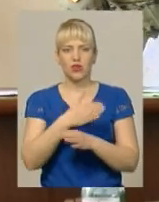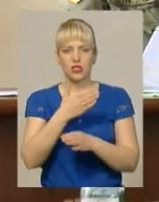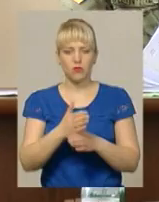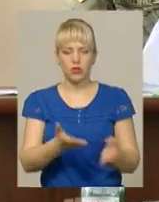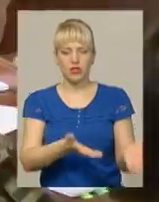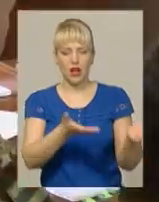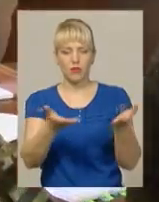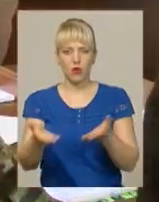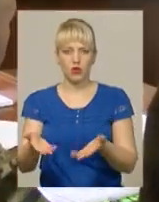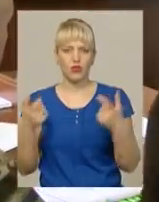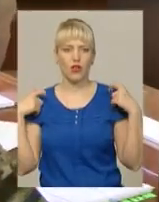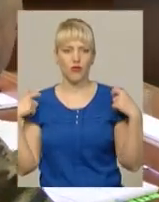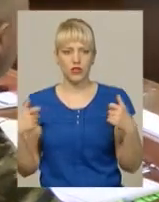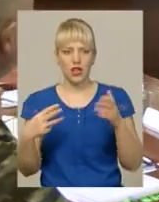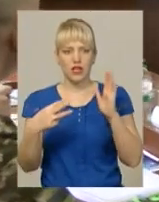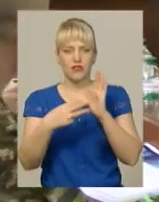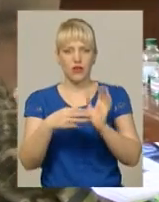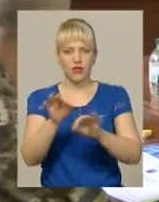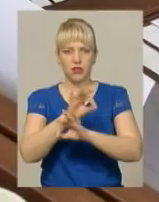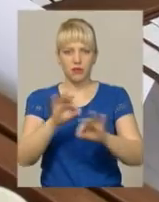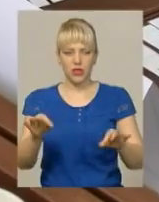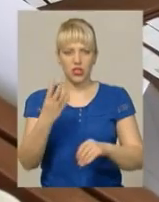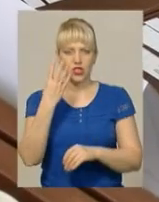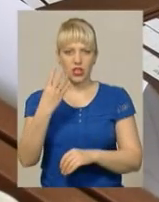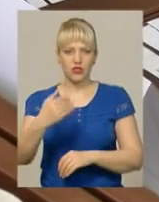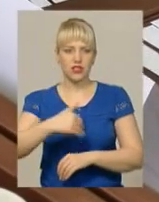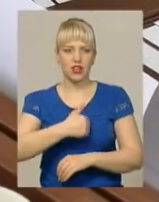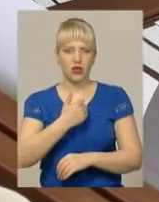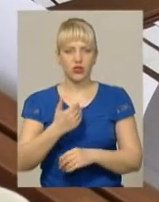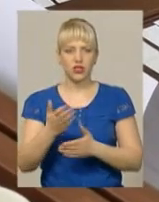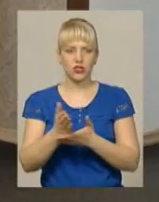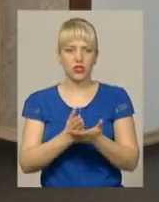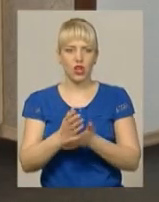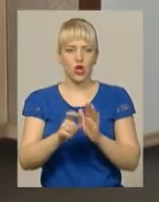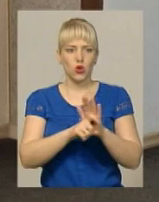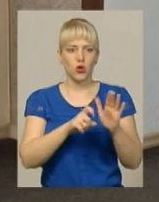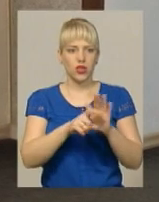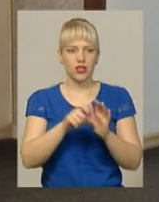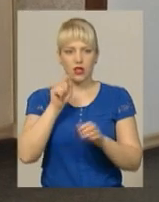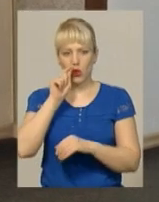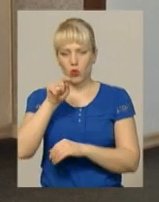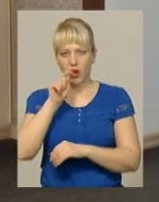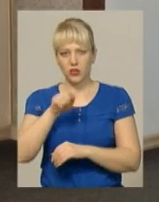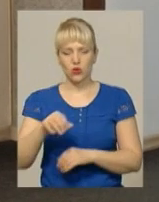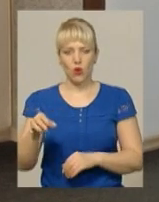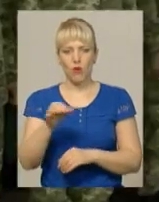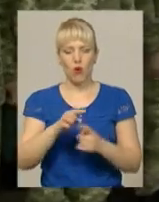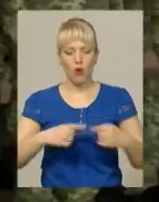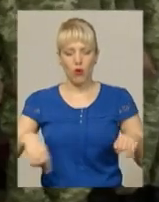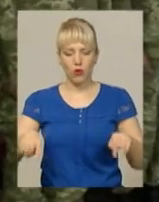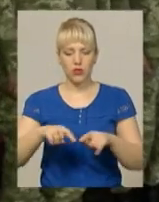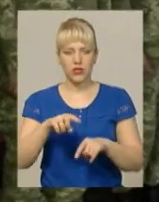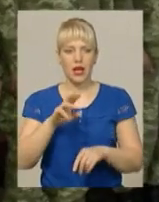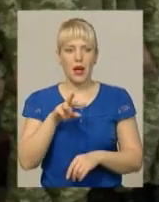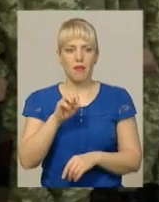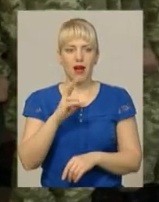випускників відмінників четверо заявили про своє бажання служити в Донецько-Луганському окрузі, як от майор Олександр Мандзюк. Директор департаменту особового